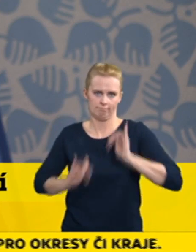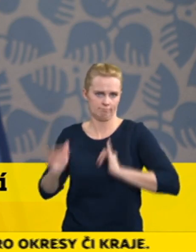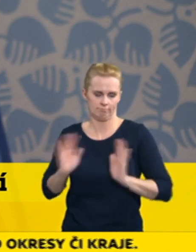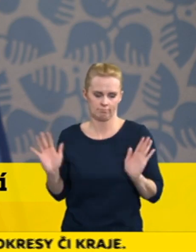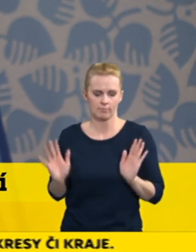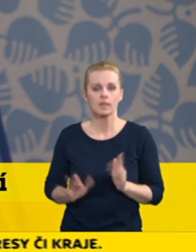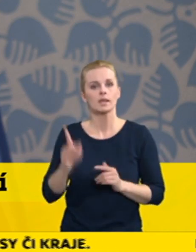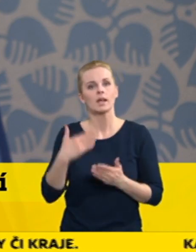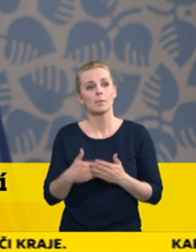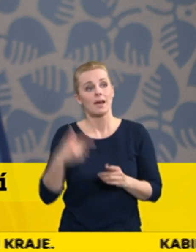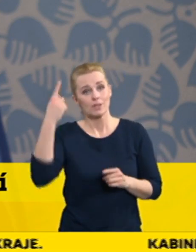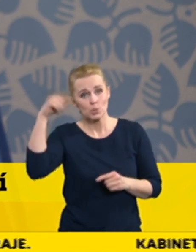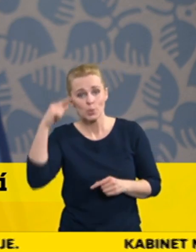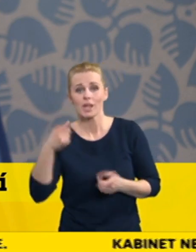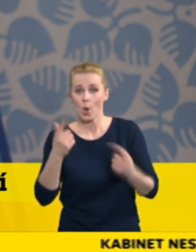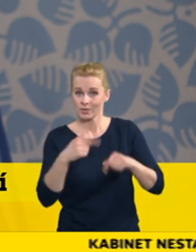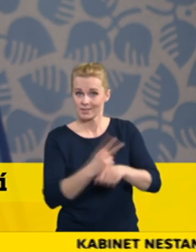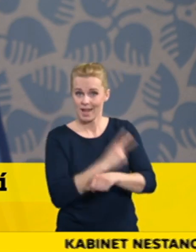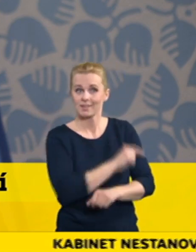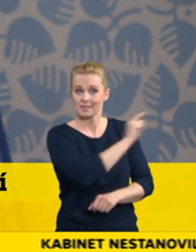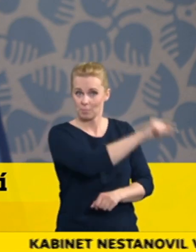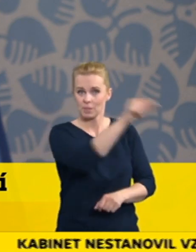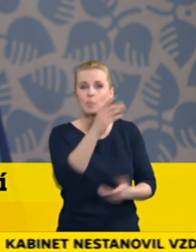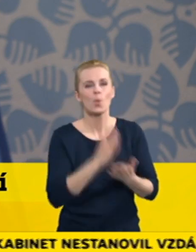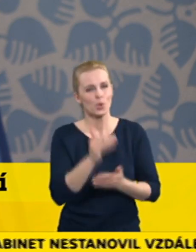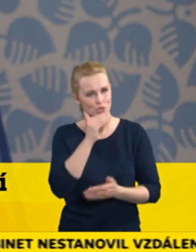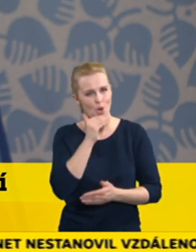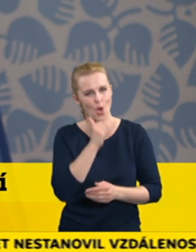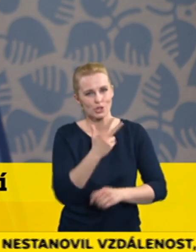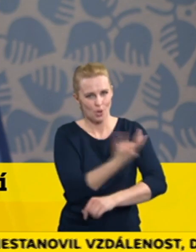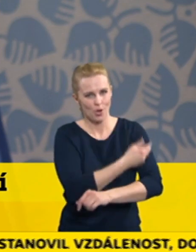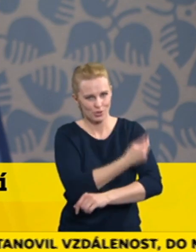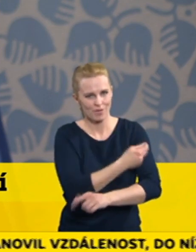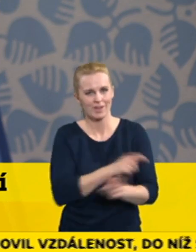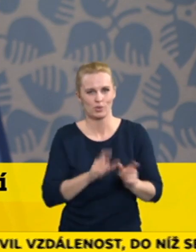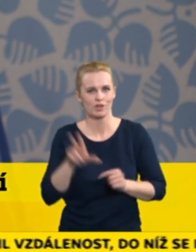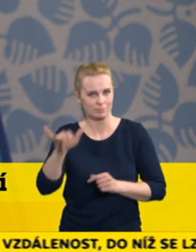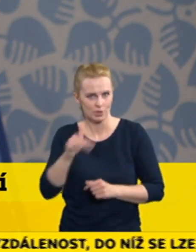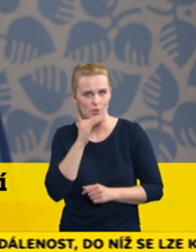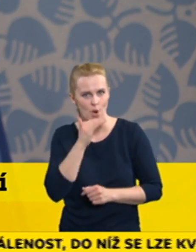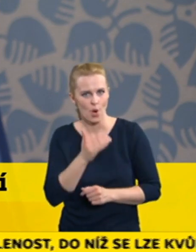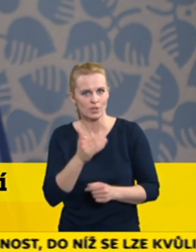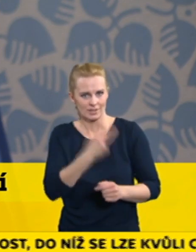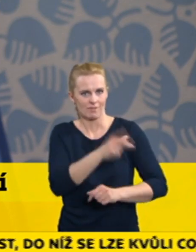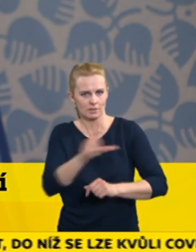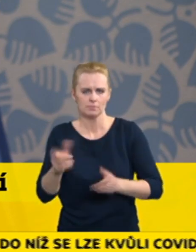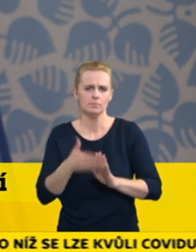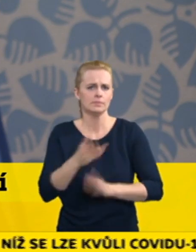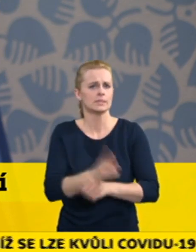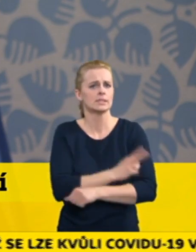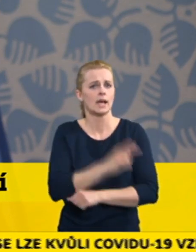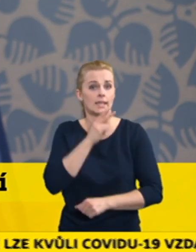i ze zemí, které mají pro očkované velké počty osob, protože mají vakcín hodně, jako například Izrael, se za kritickou